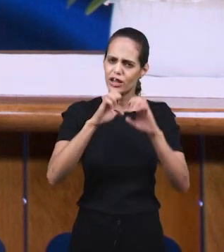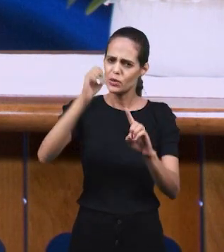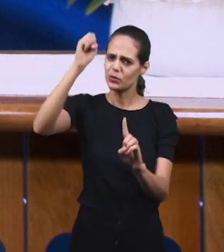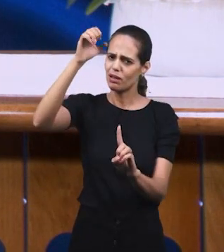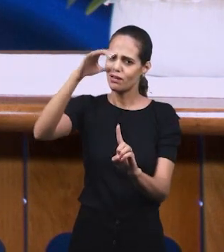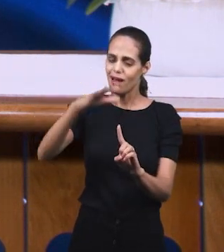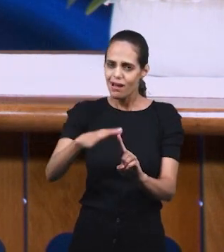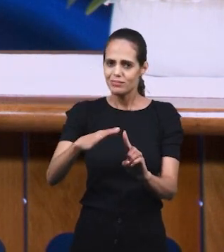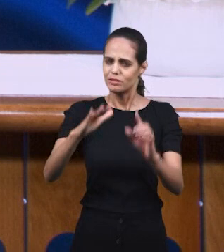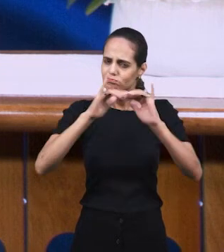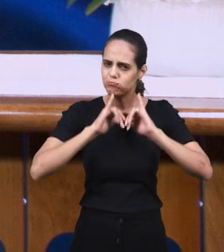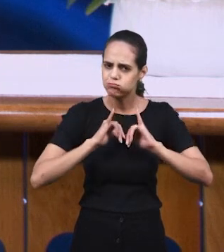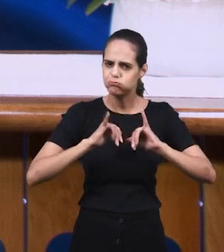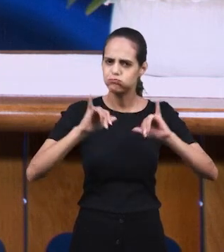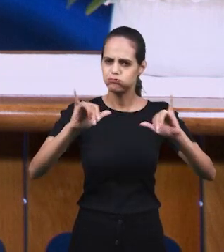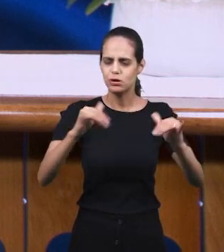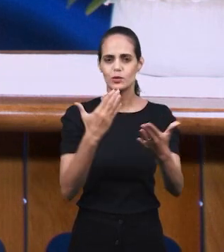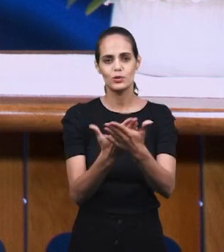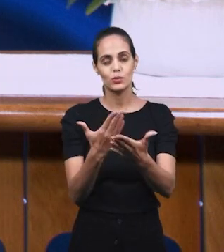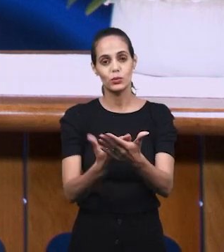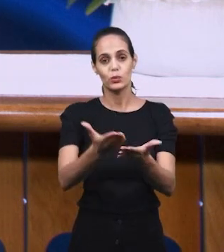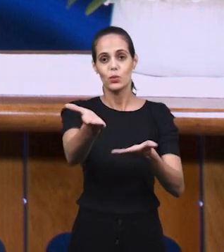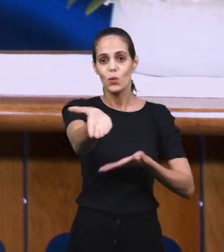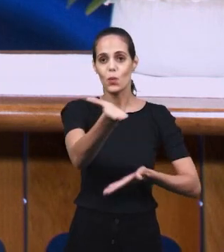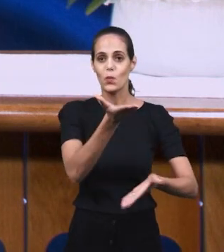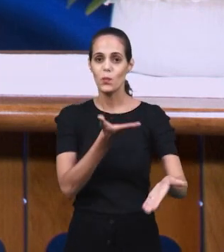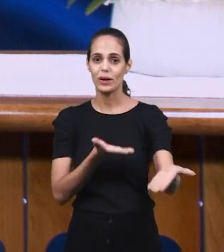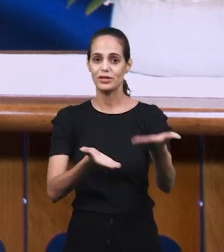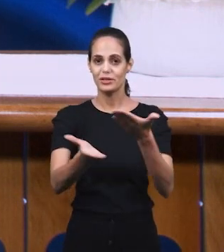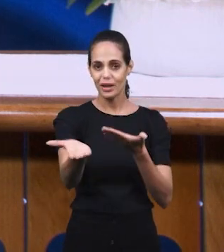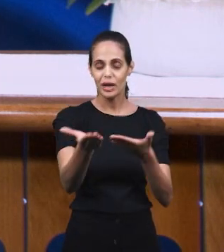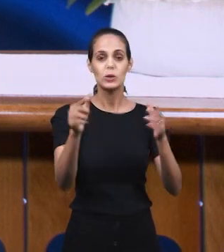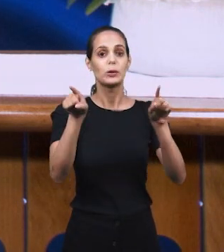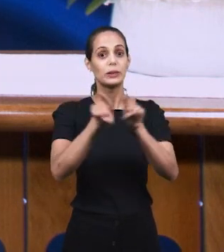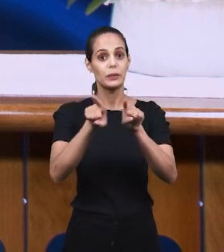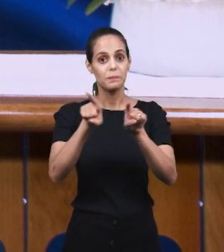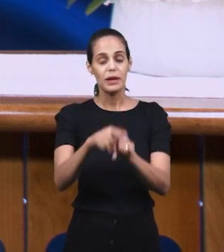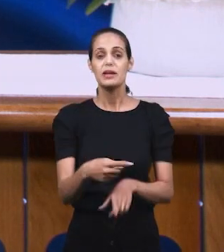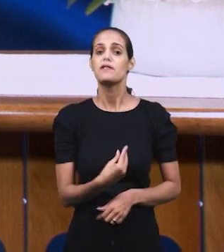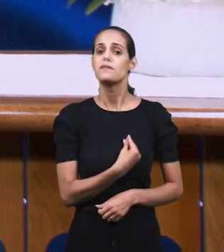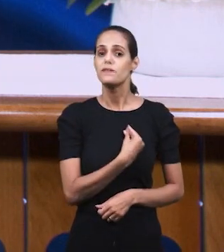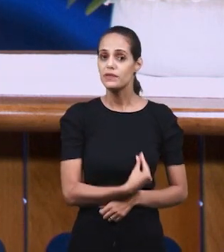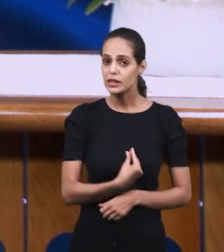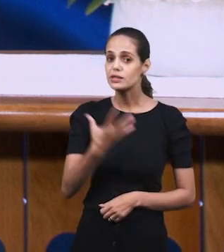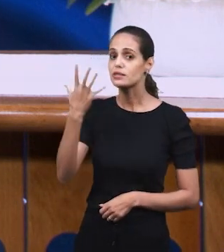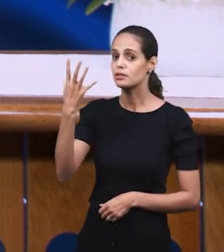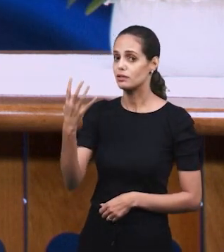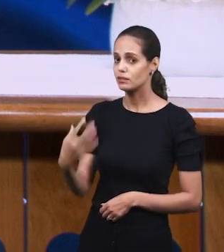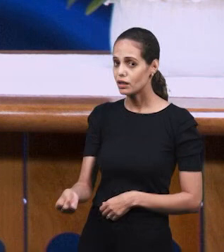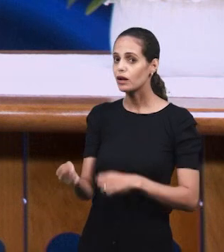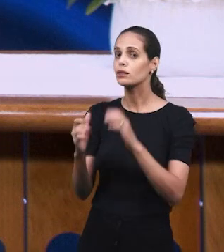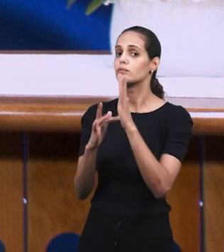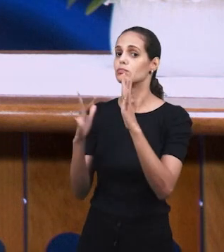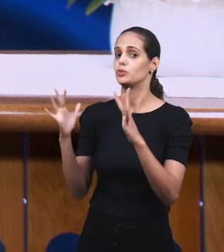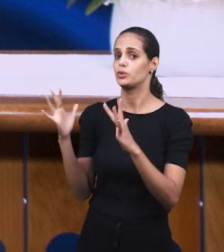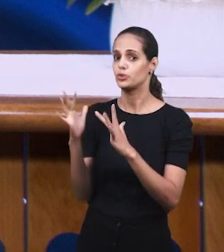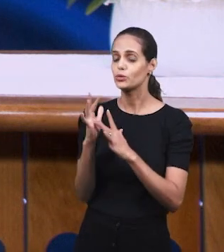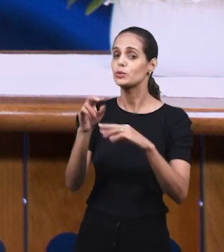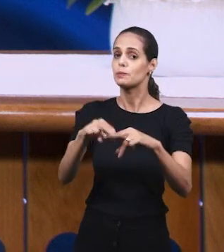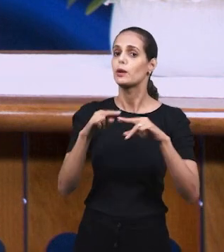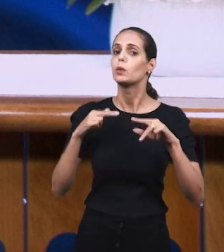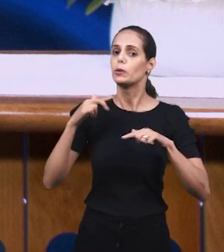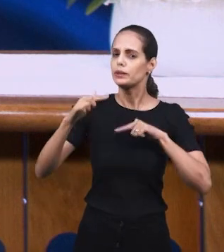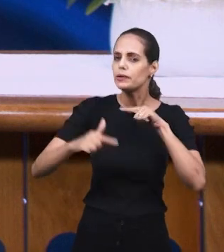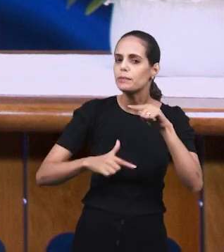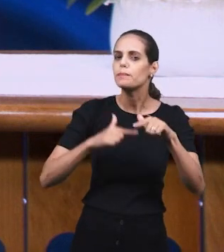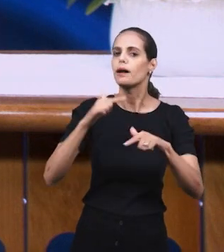Евангелие Благодати Божией провозглашается через учения, через уроки воскресной школы.